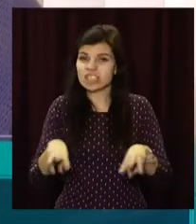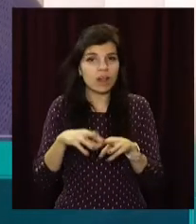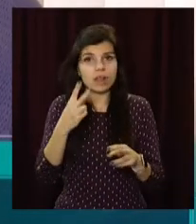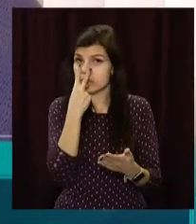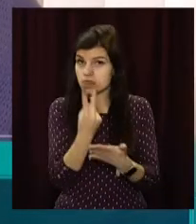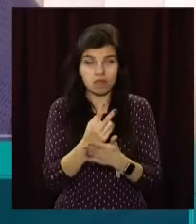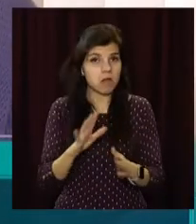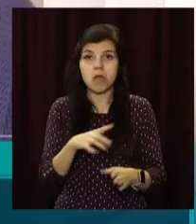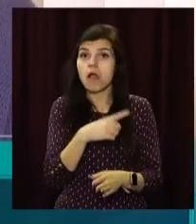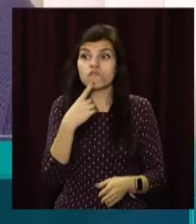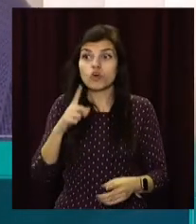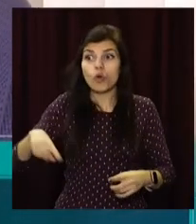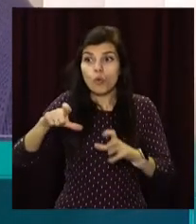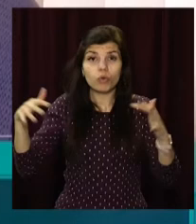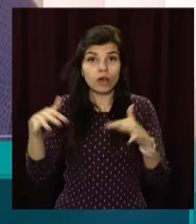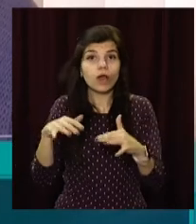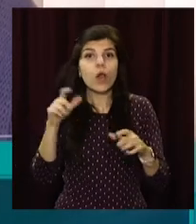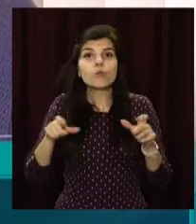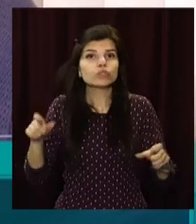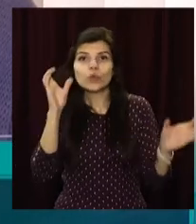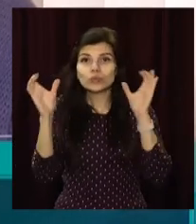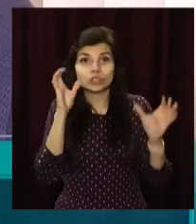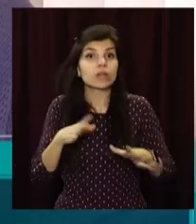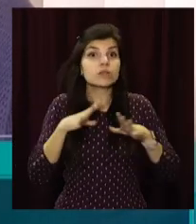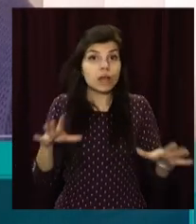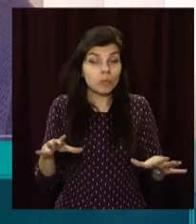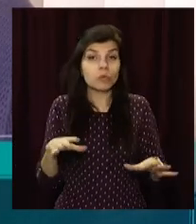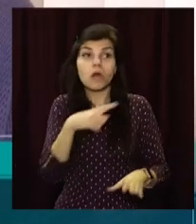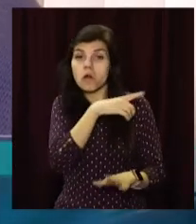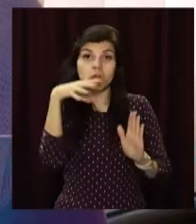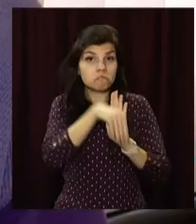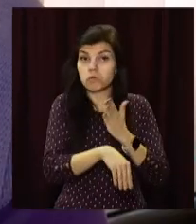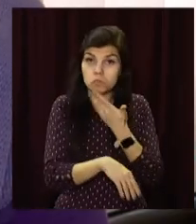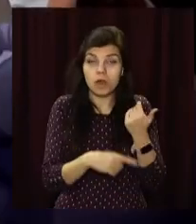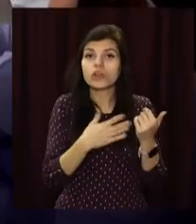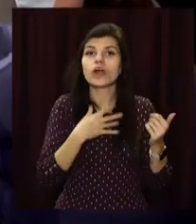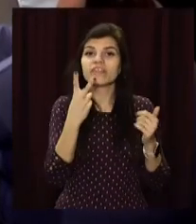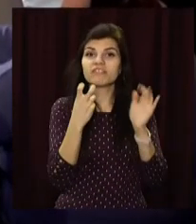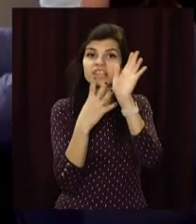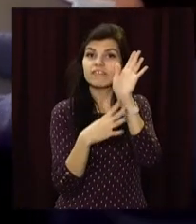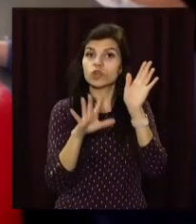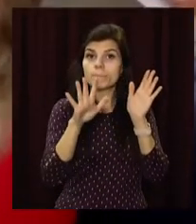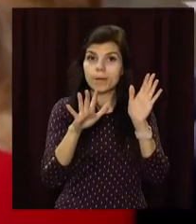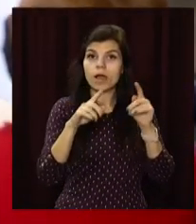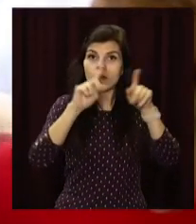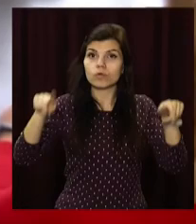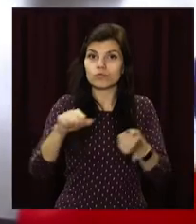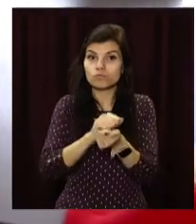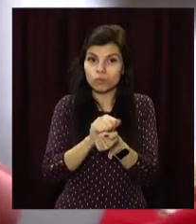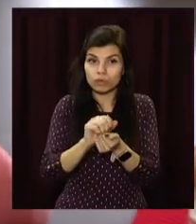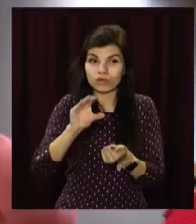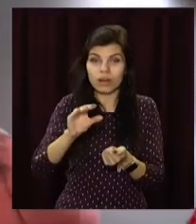непроведення громадських слухань, вони не врахували наші 295 аркушів